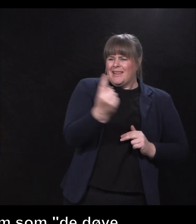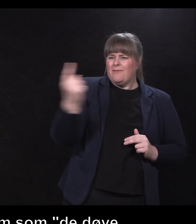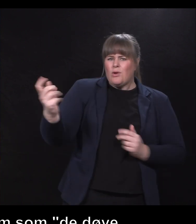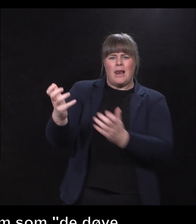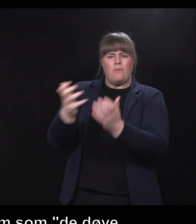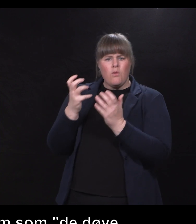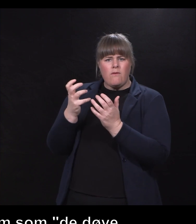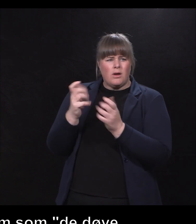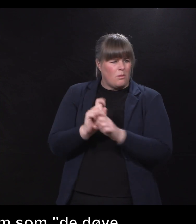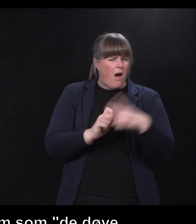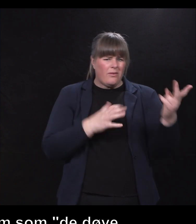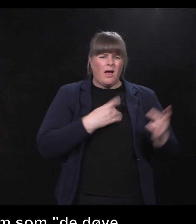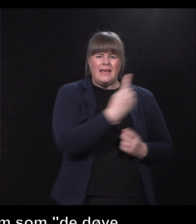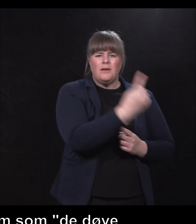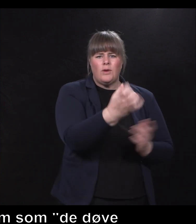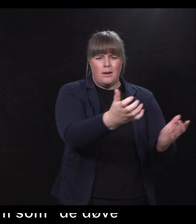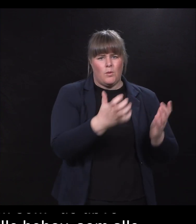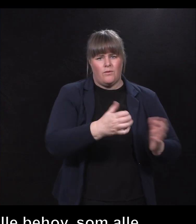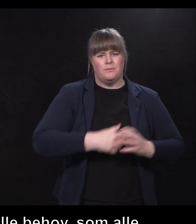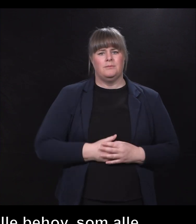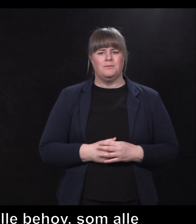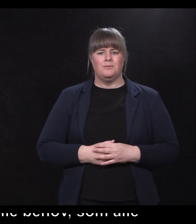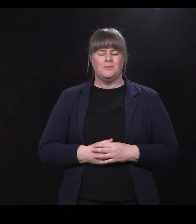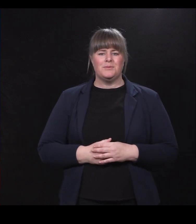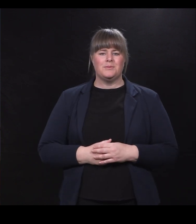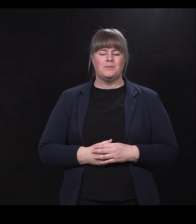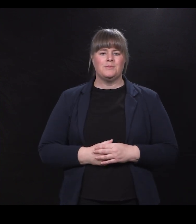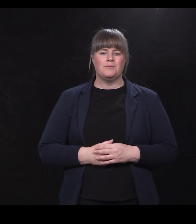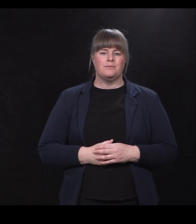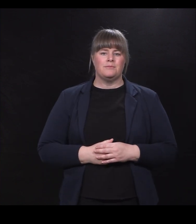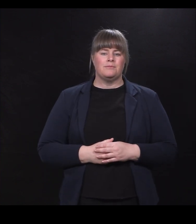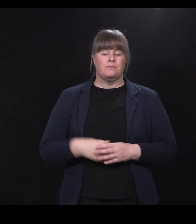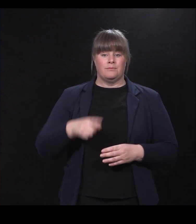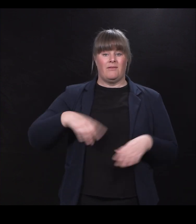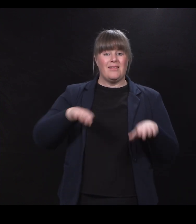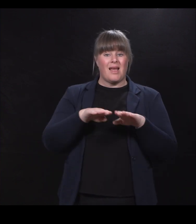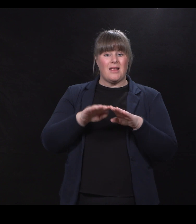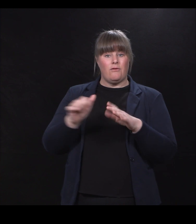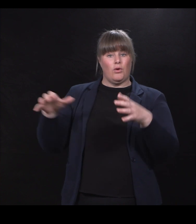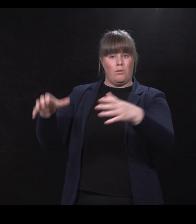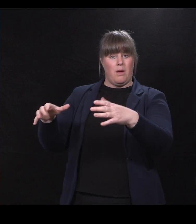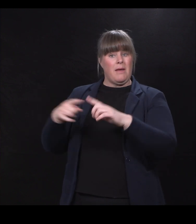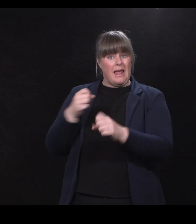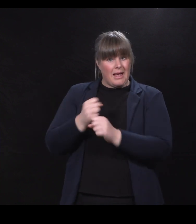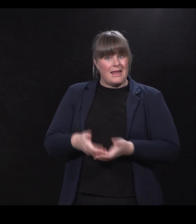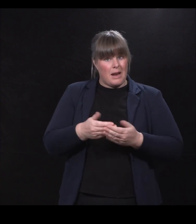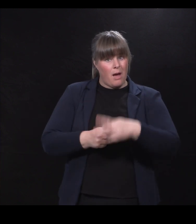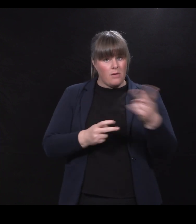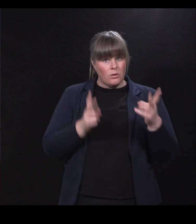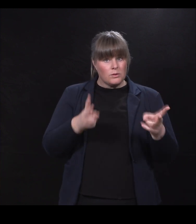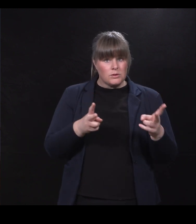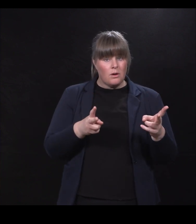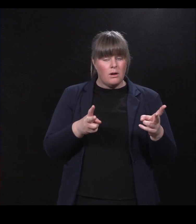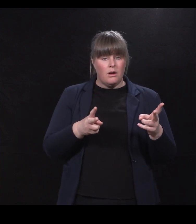Vi tilrettelegger for en gruppe, men hjelper også andre. Det er et helt gigantisk hull som sitter i bakgrunnen her, som